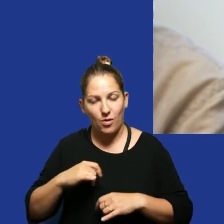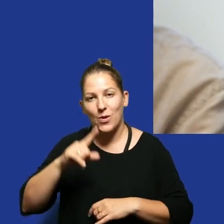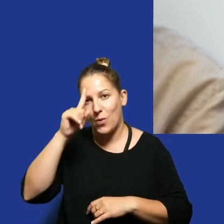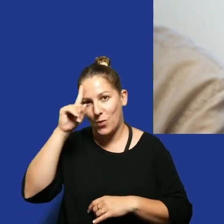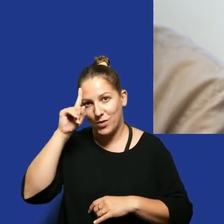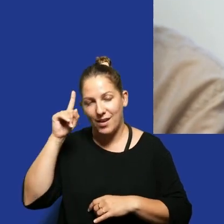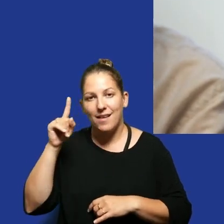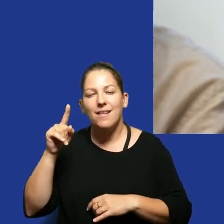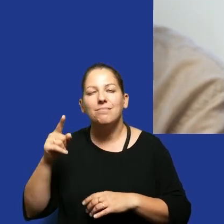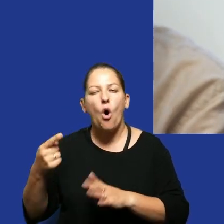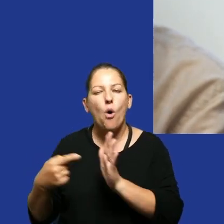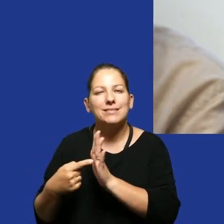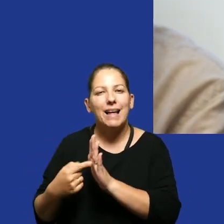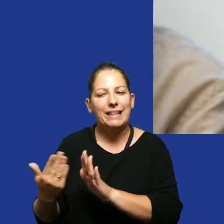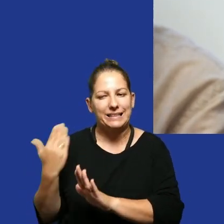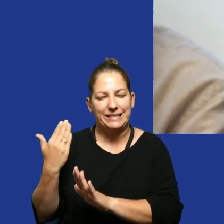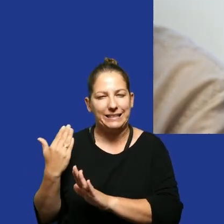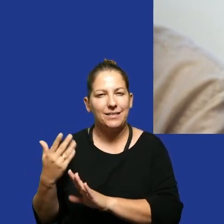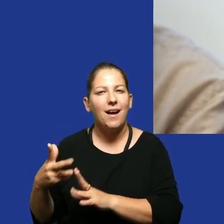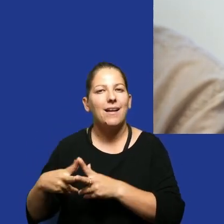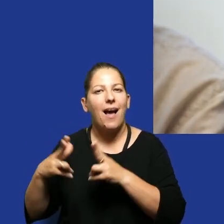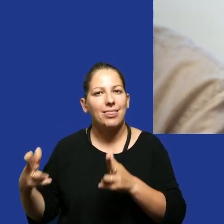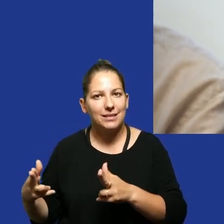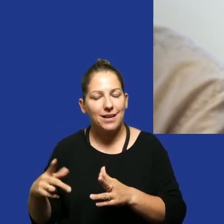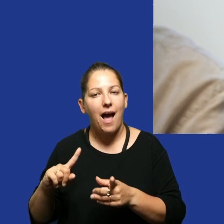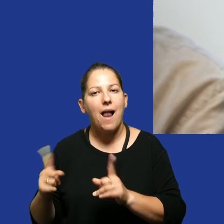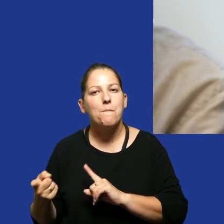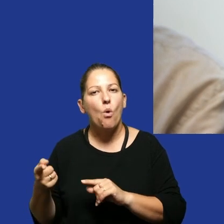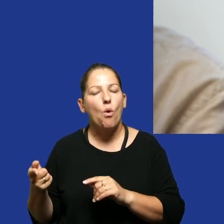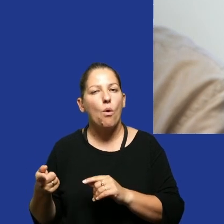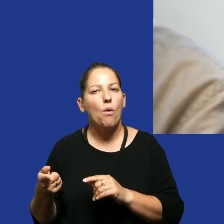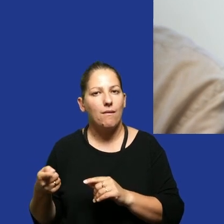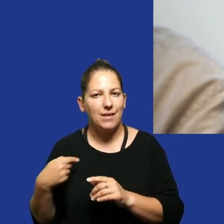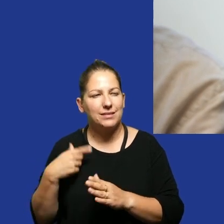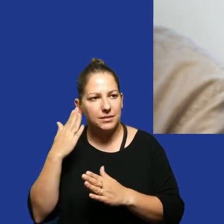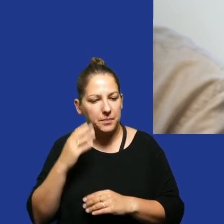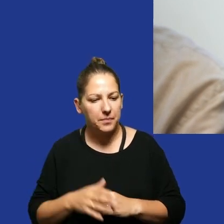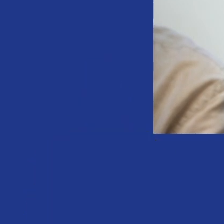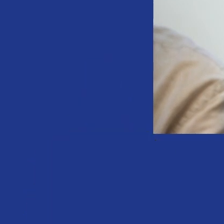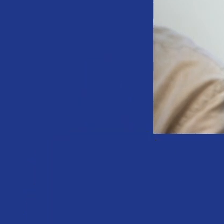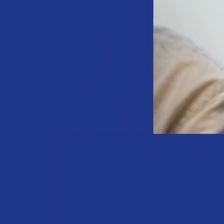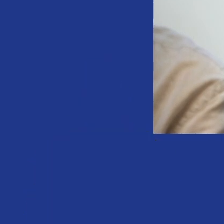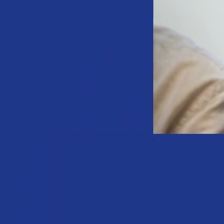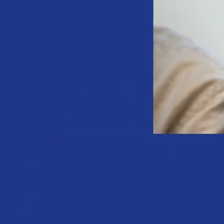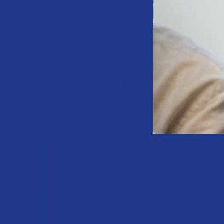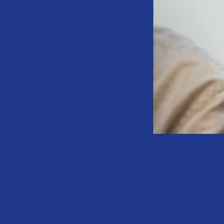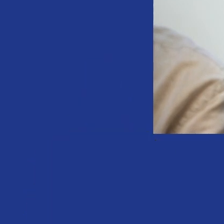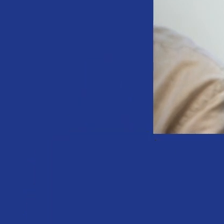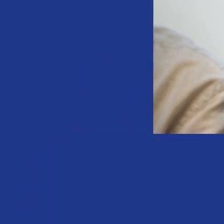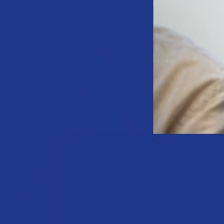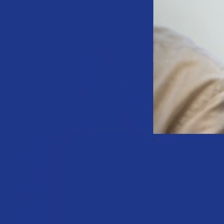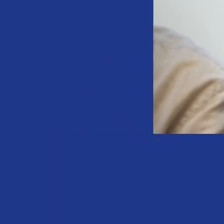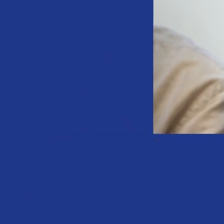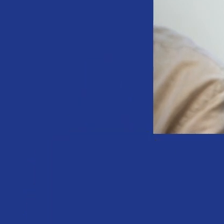wybrani, nie wiem, w dwóch ostatnich, albo w poprzedniej kadencji, albo w tej. I ja naprawdę znam bardzo dużo młodych wójtów, burmistrzów,